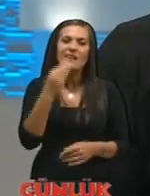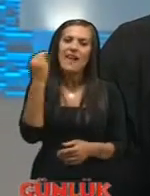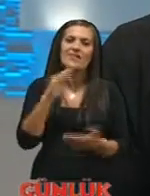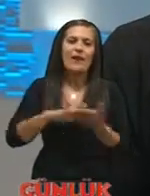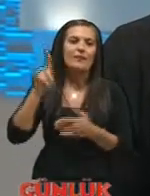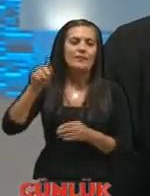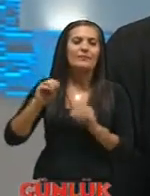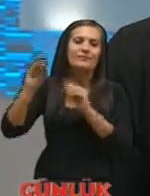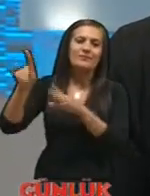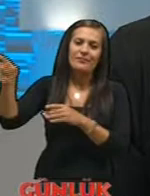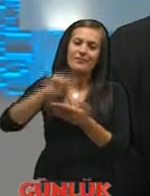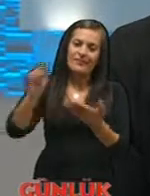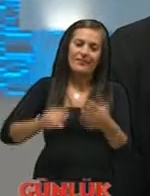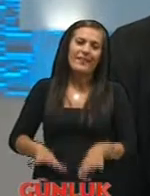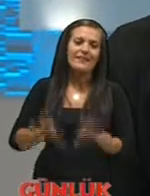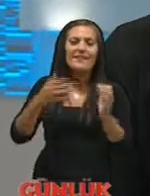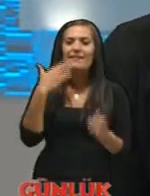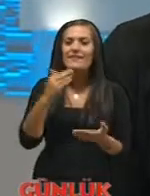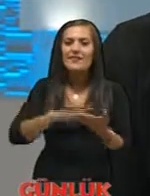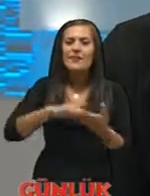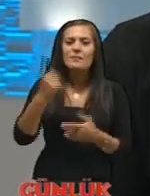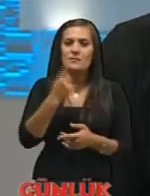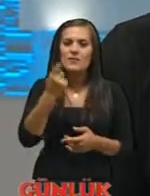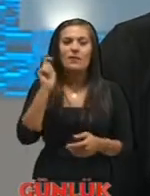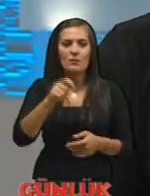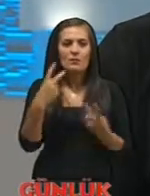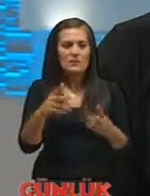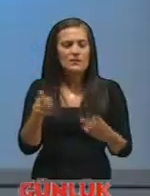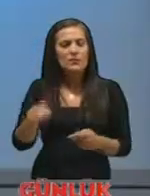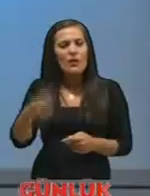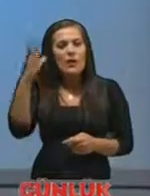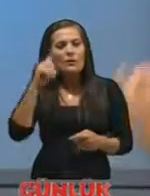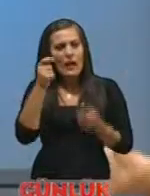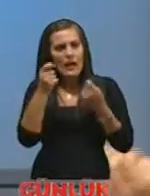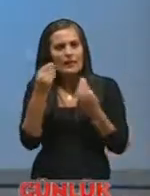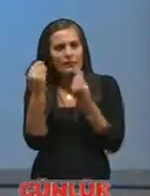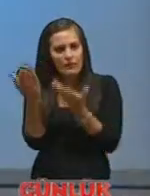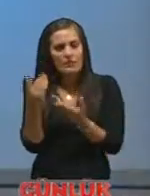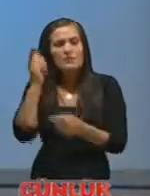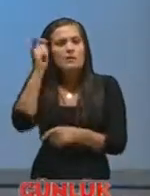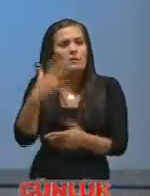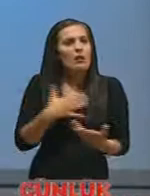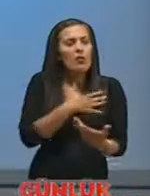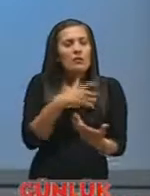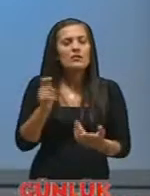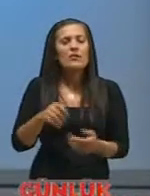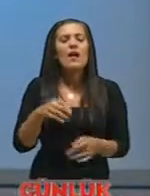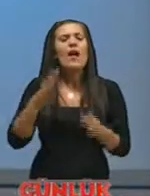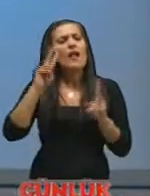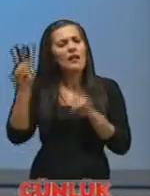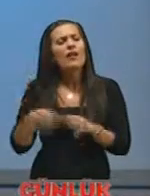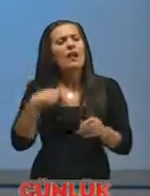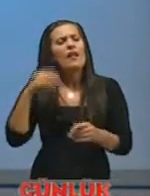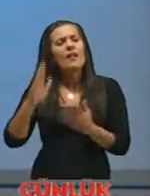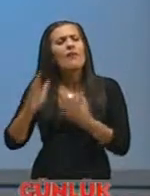arkadaşlar onu yapacaklar peki genç arkadaşlar bir şeyler yapabilsin diye bu anlamda bir eğitimler seminerler sürekli yapılıyor